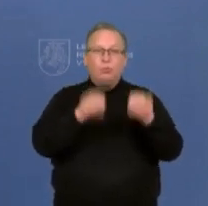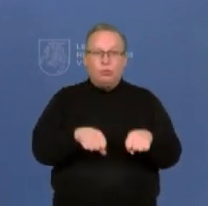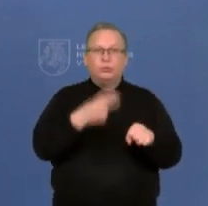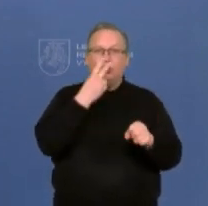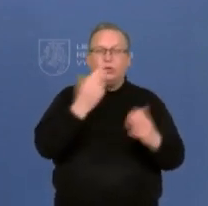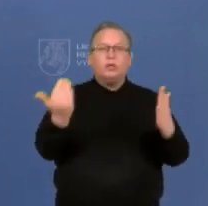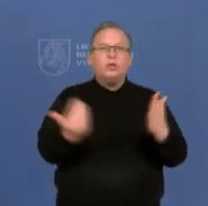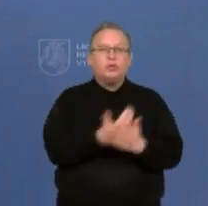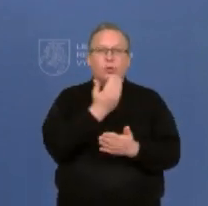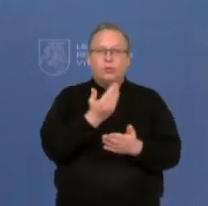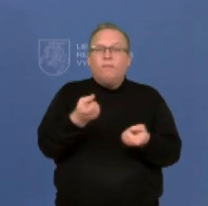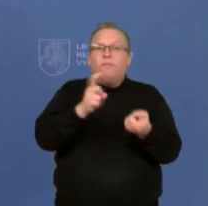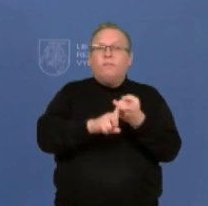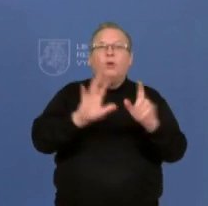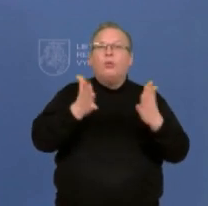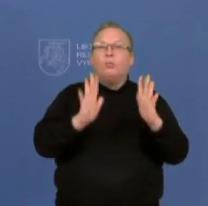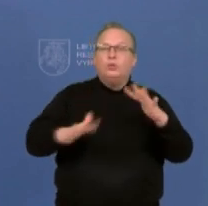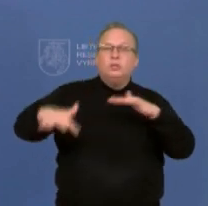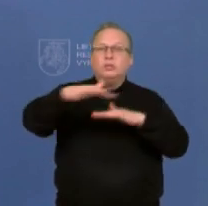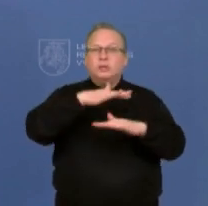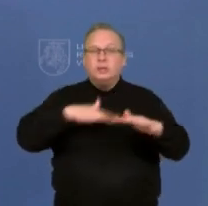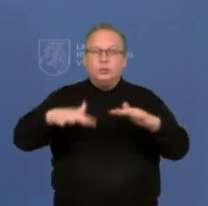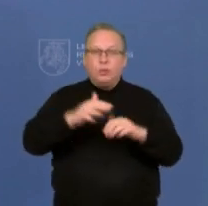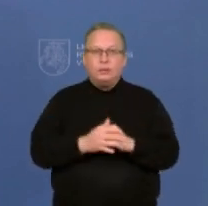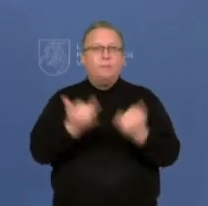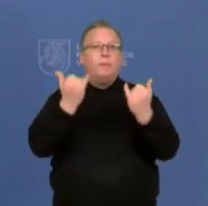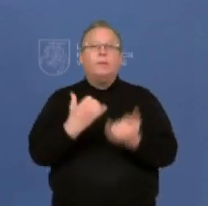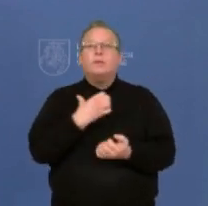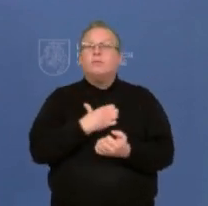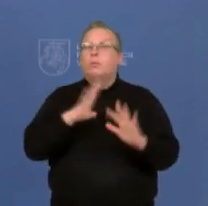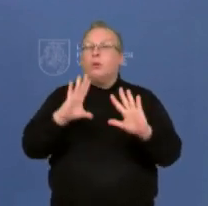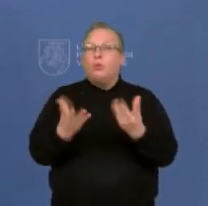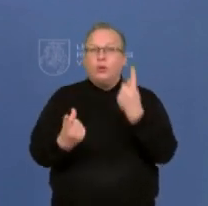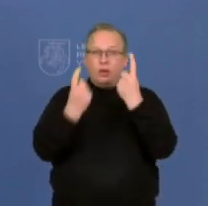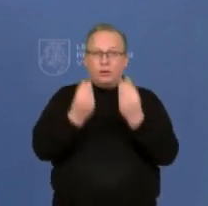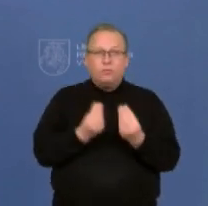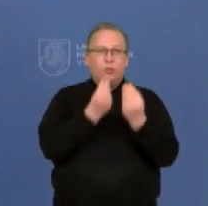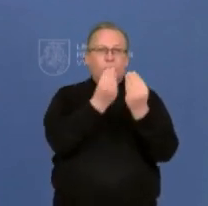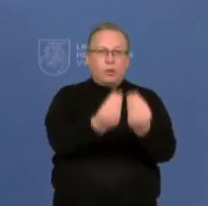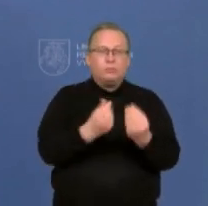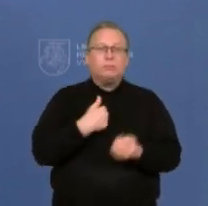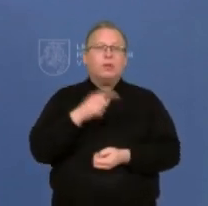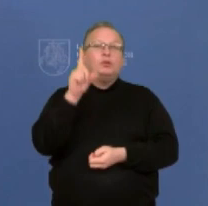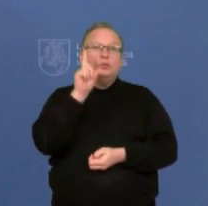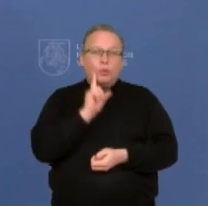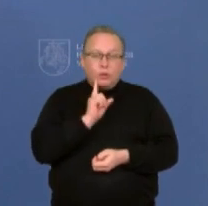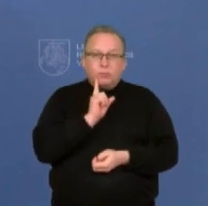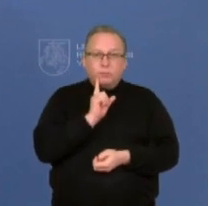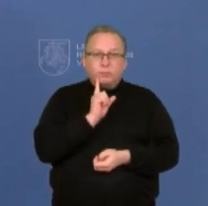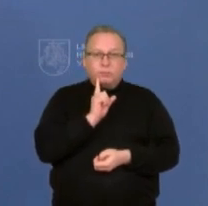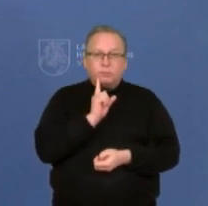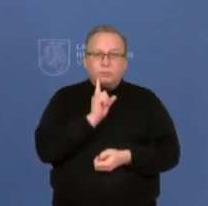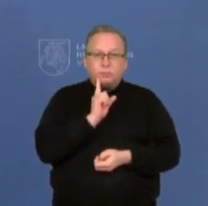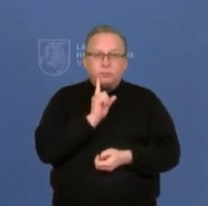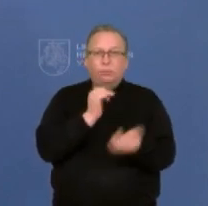priklausomai nuo situacijos. Šiandien esminė žinutė yra, mes norime užtikrinti, kad